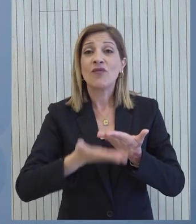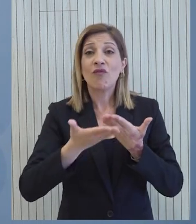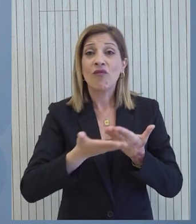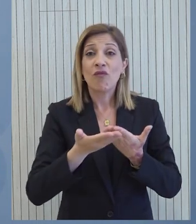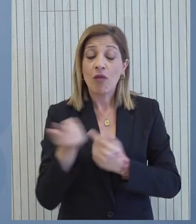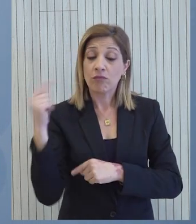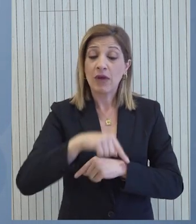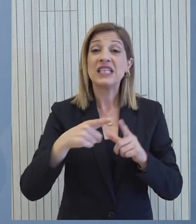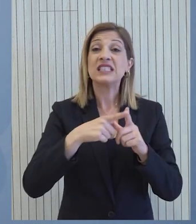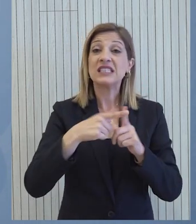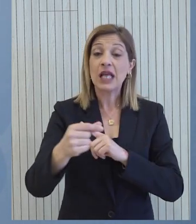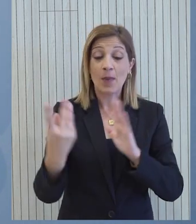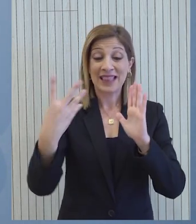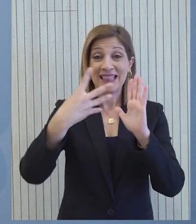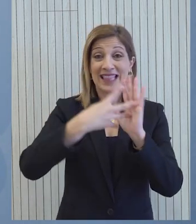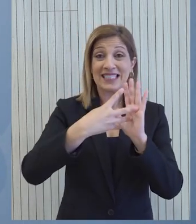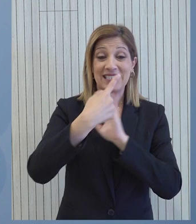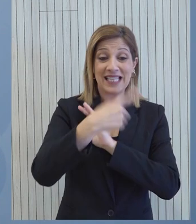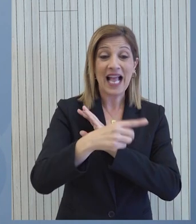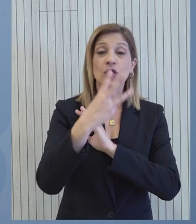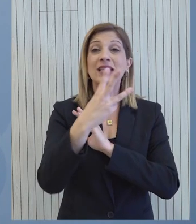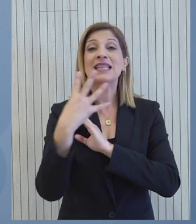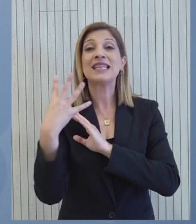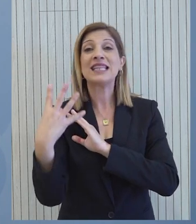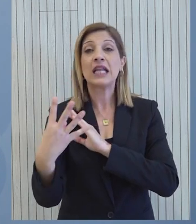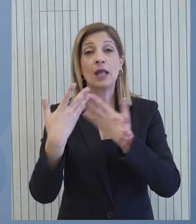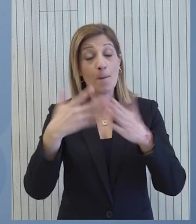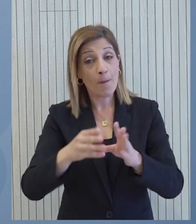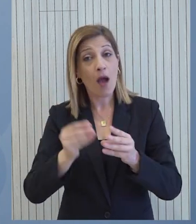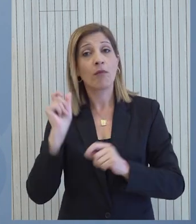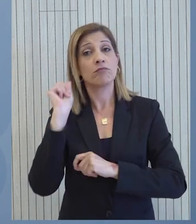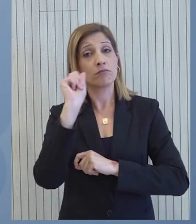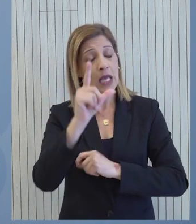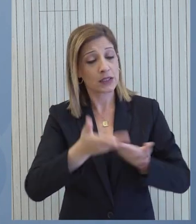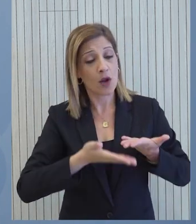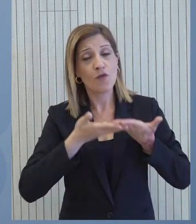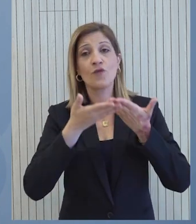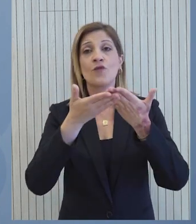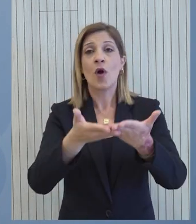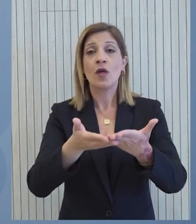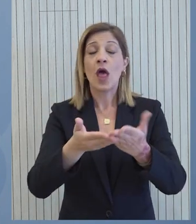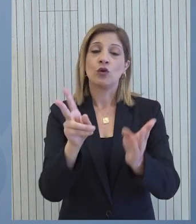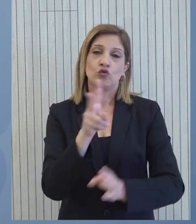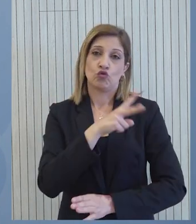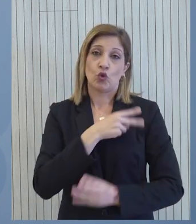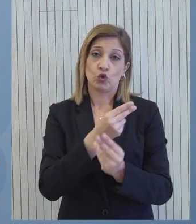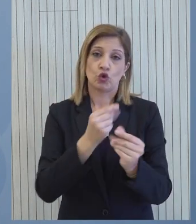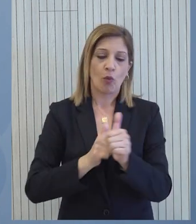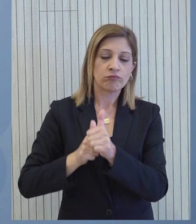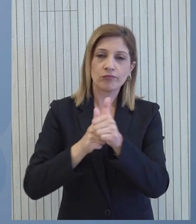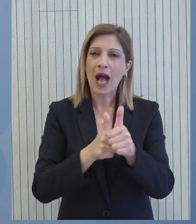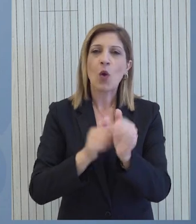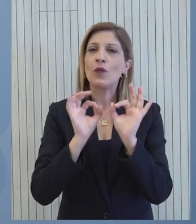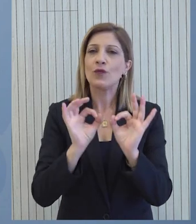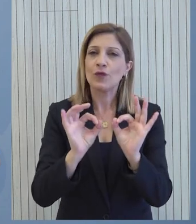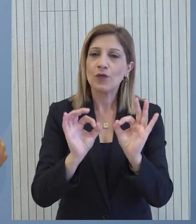στην Κύπρο και 4.134 έχουν ήδη αποσταλεί αφού ακολουθήθηκαν όλες οι διαδικασίες που προβλέπονται